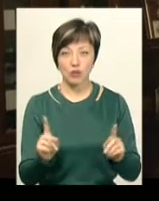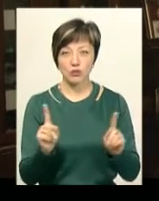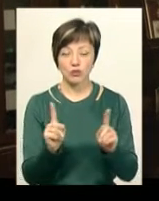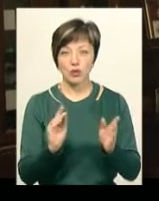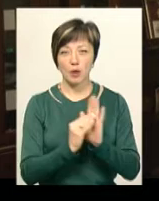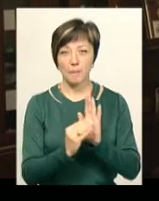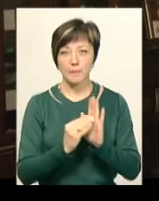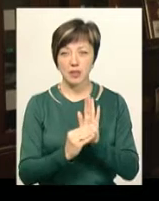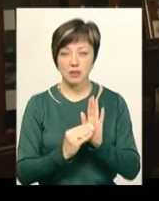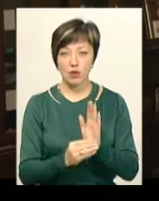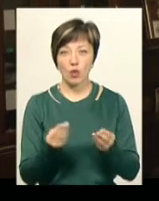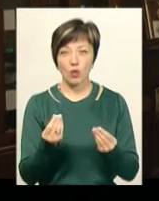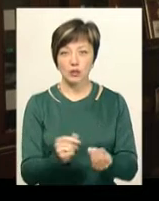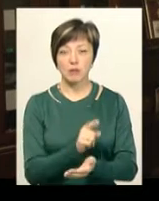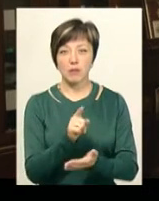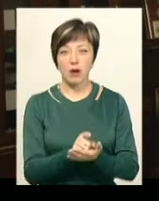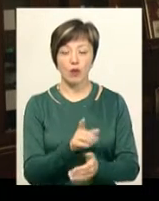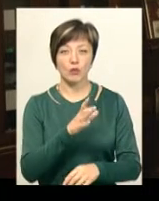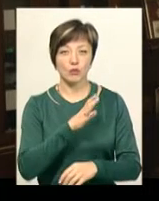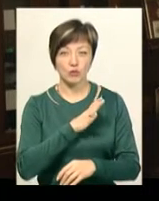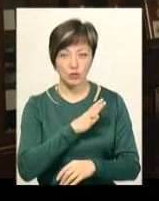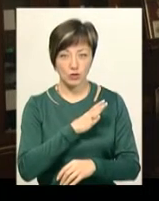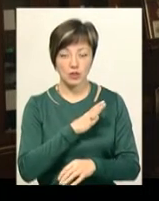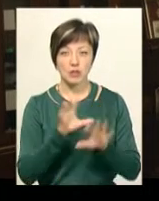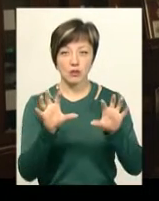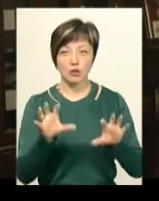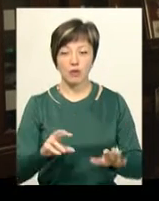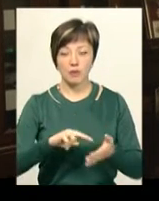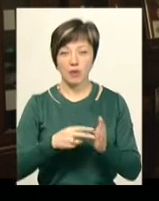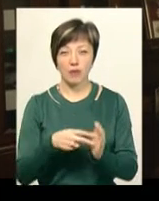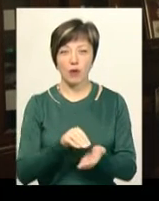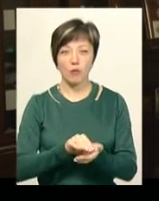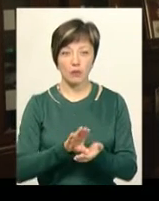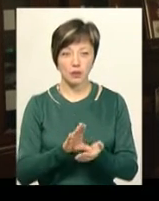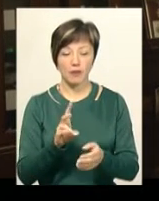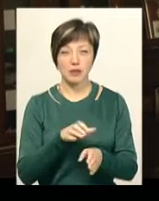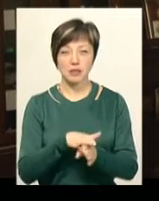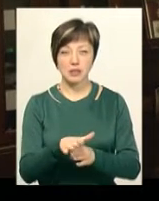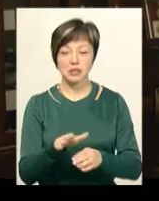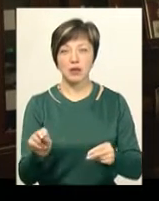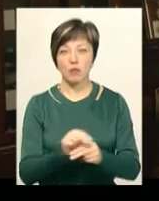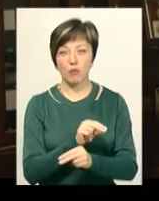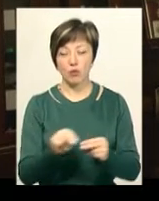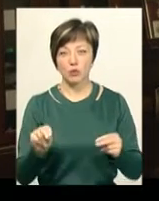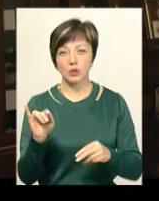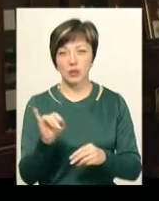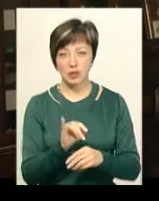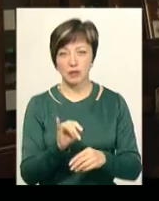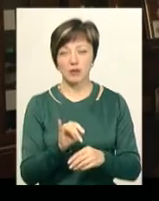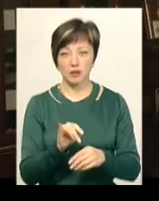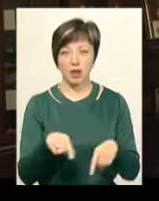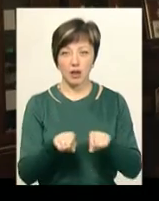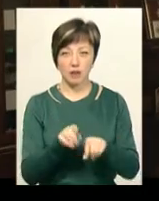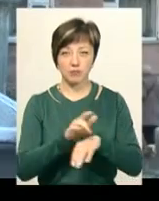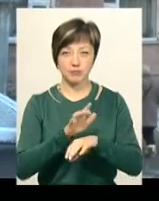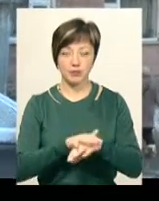там написано, що кошти мають бути, законодавство передбачає накопичені на здійснення капітального ремонту і здійснити такий